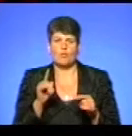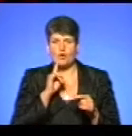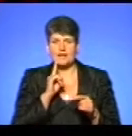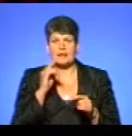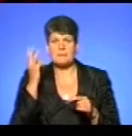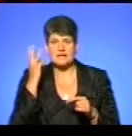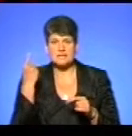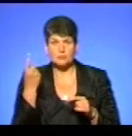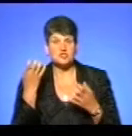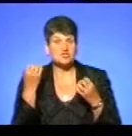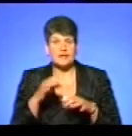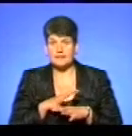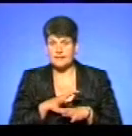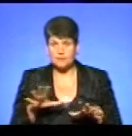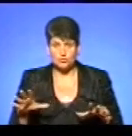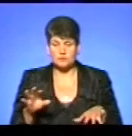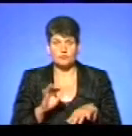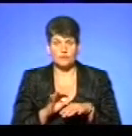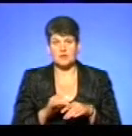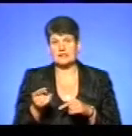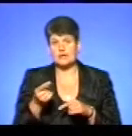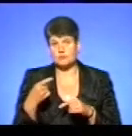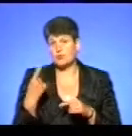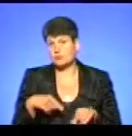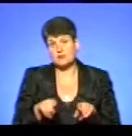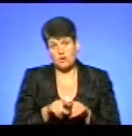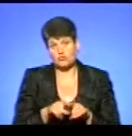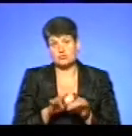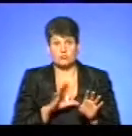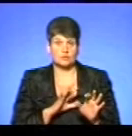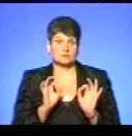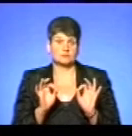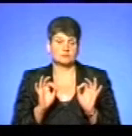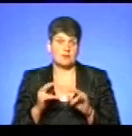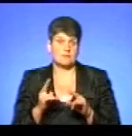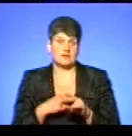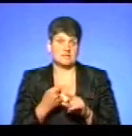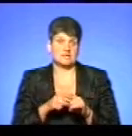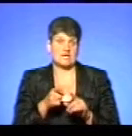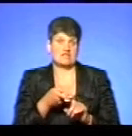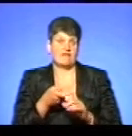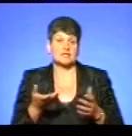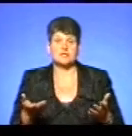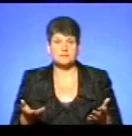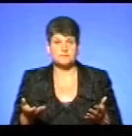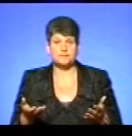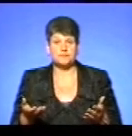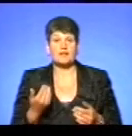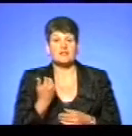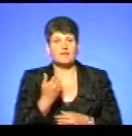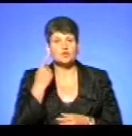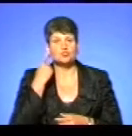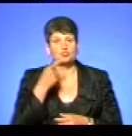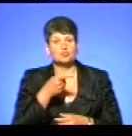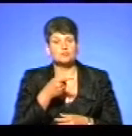сусідня область ще не була інфікована, ще й Тернопільська область також залишалася без цієї інфекції. На вашу думку,